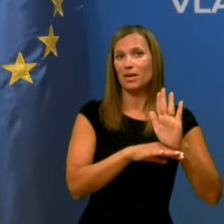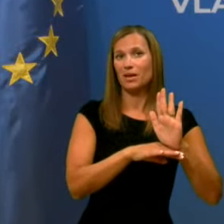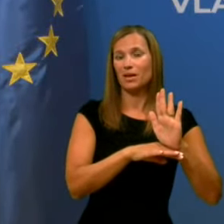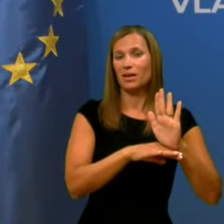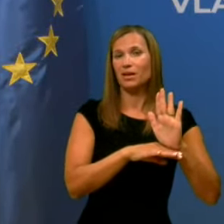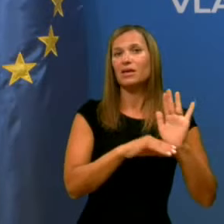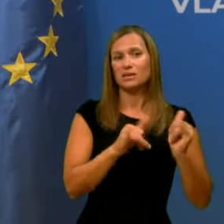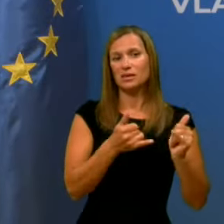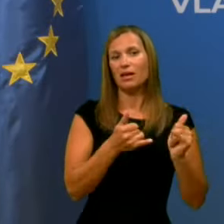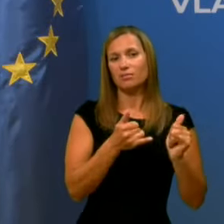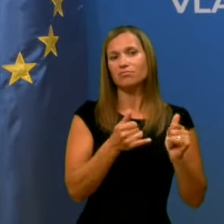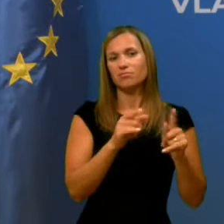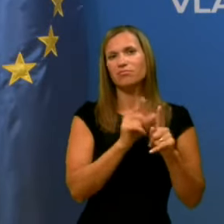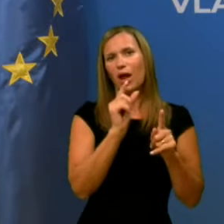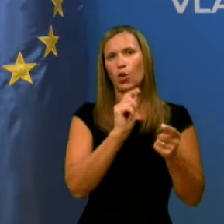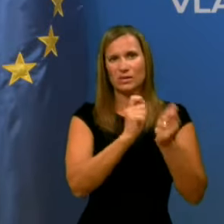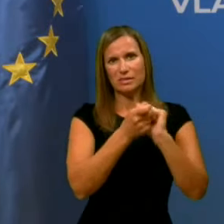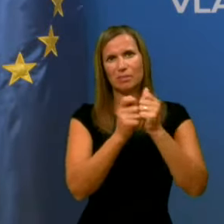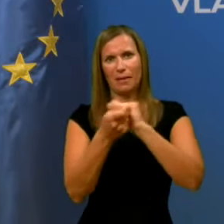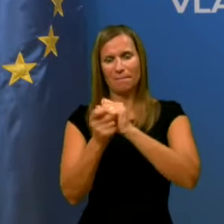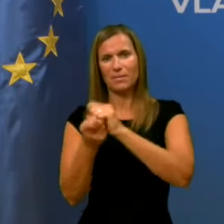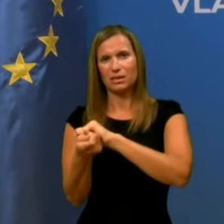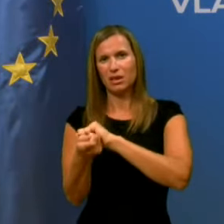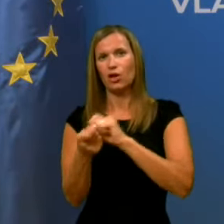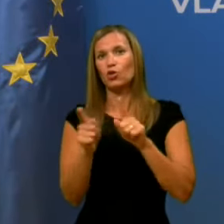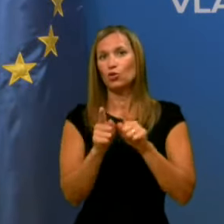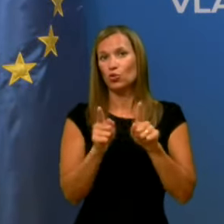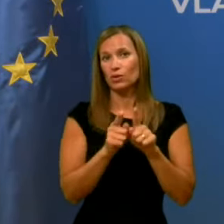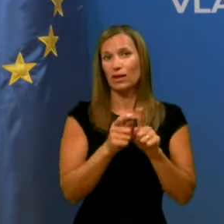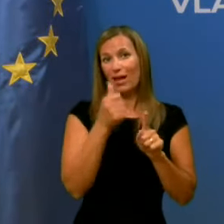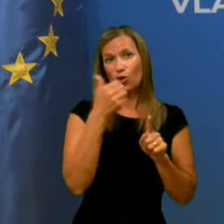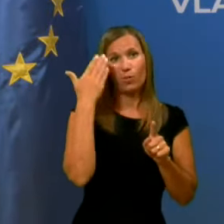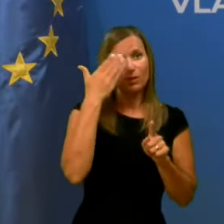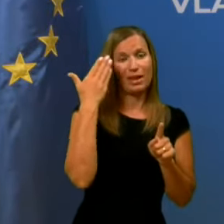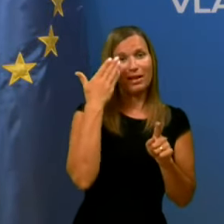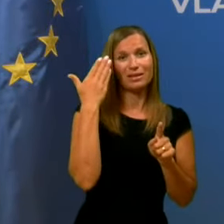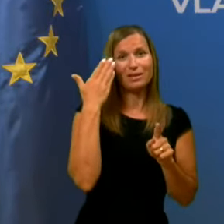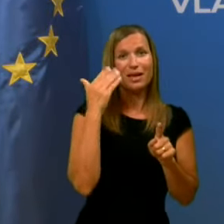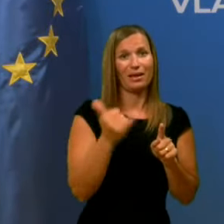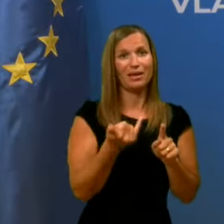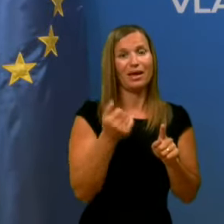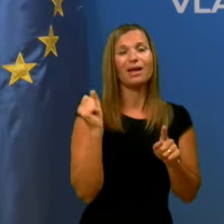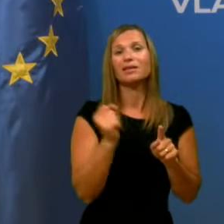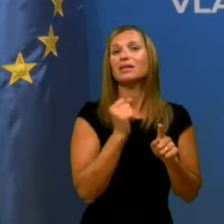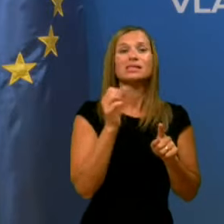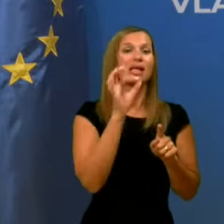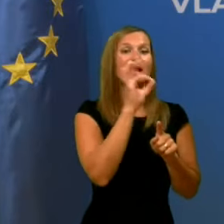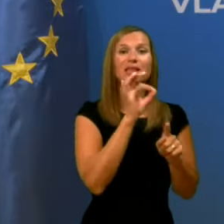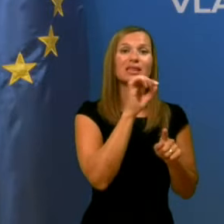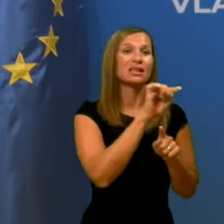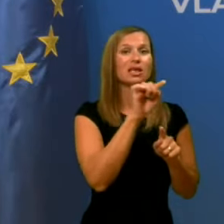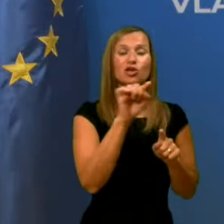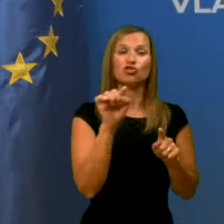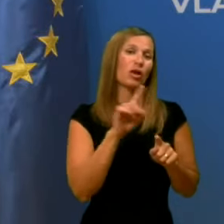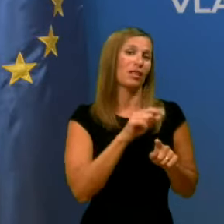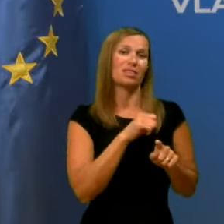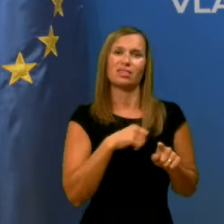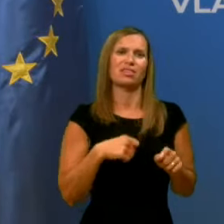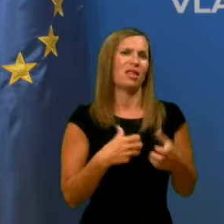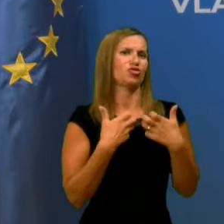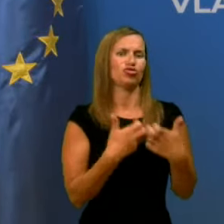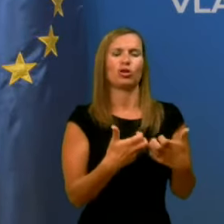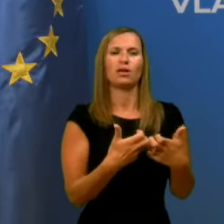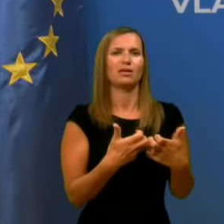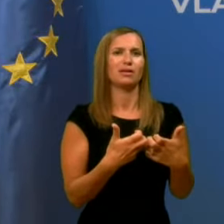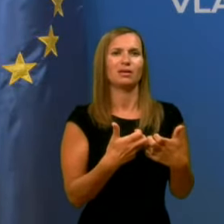spreminjajo. Tudi glede na to, da je eno mnenje, kot sem že prej omenil, da si njihče praktično ne želi več